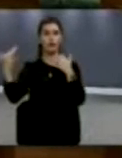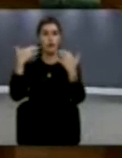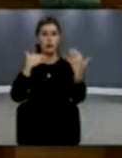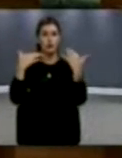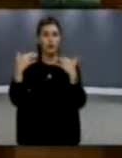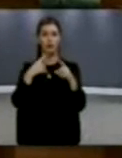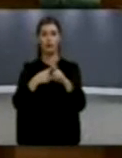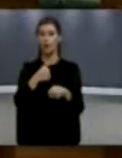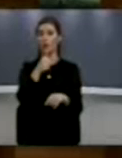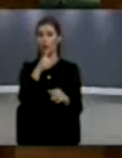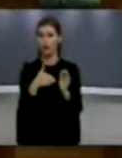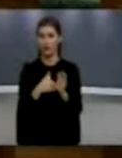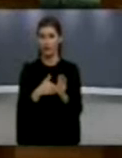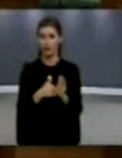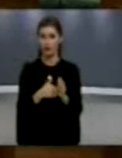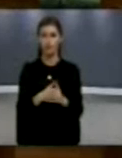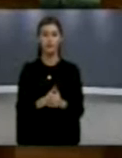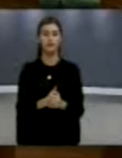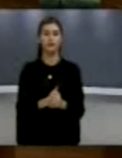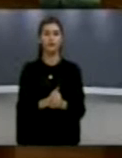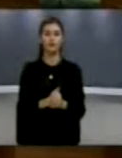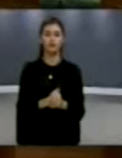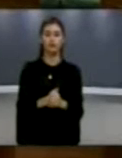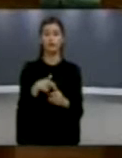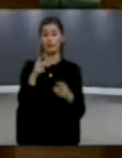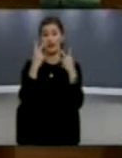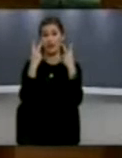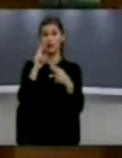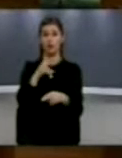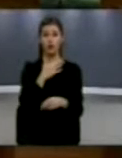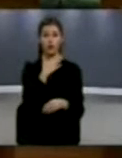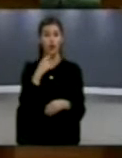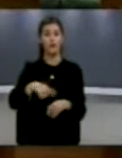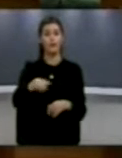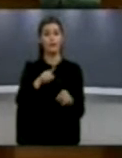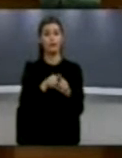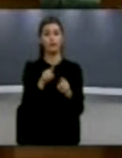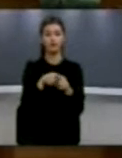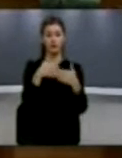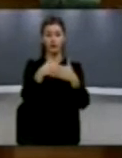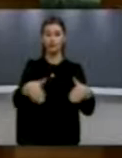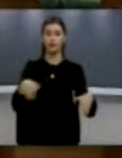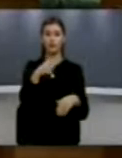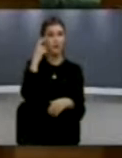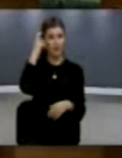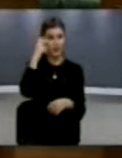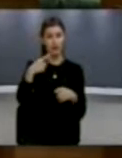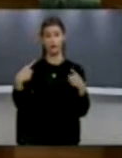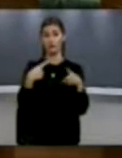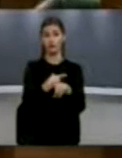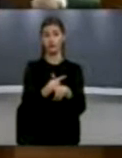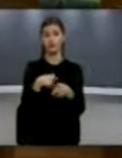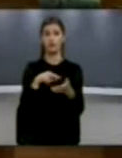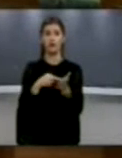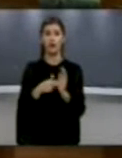dhe borimet e ujet. është interesante që tentativat për ndryshim të kufirit me malë në zi janë kundrështim edhe me plan në ahtisarit,